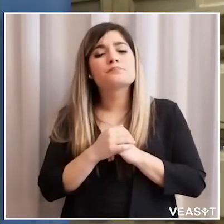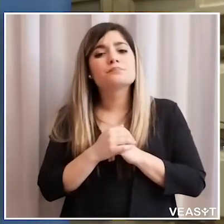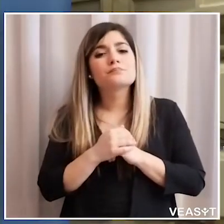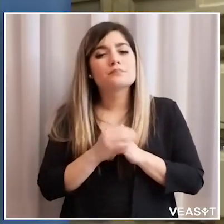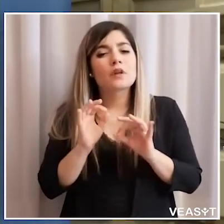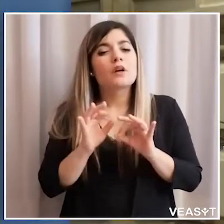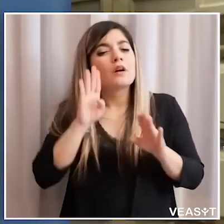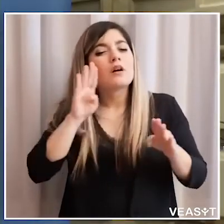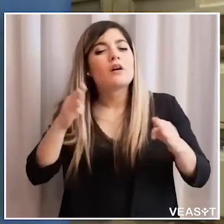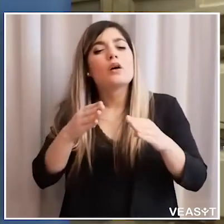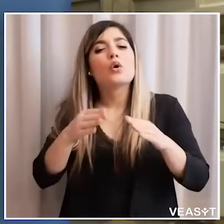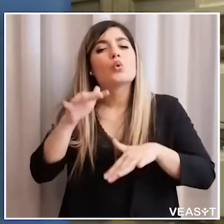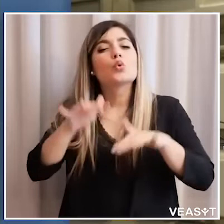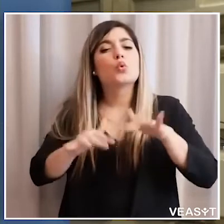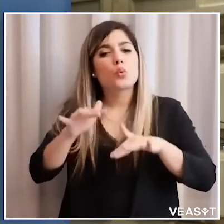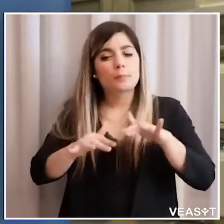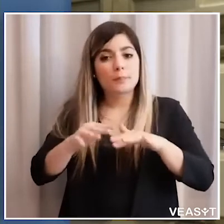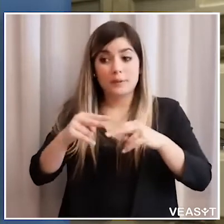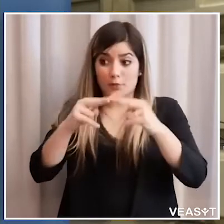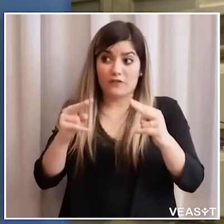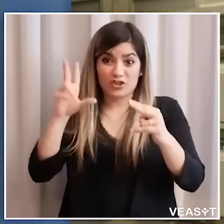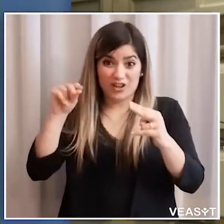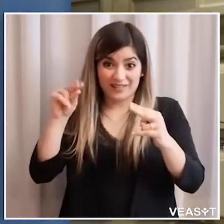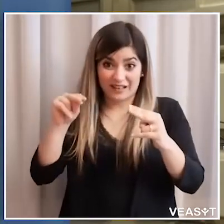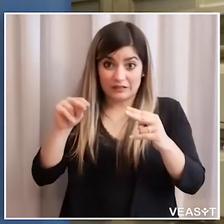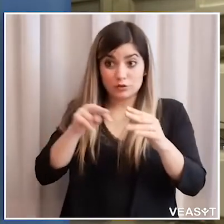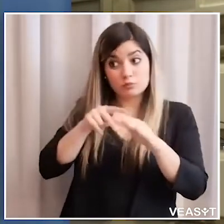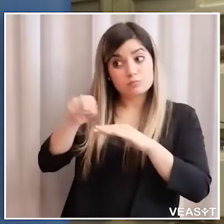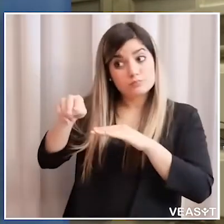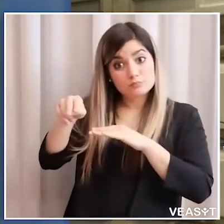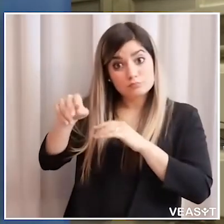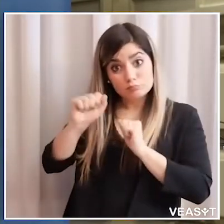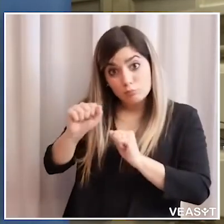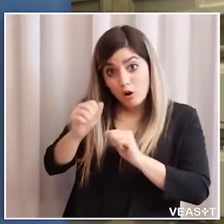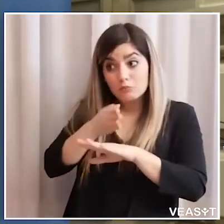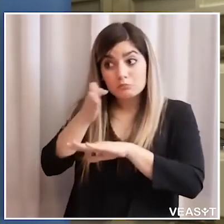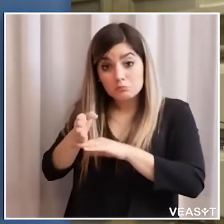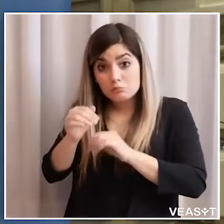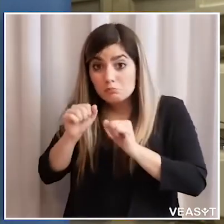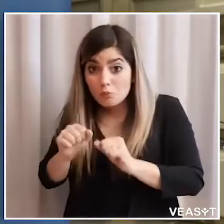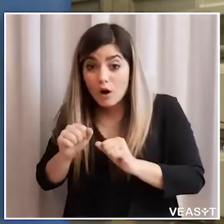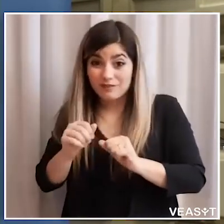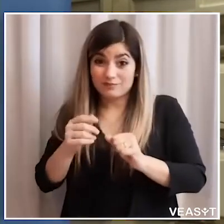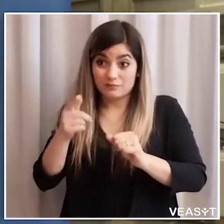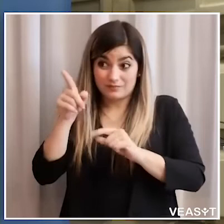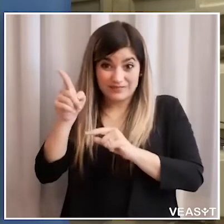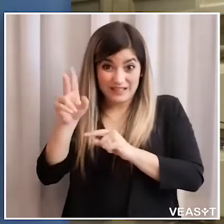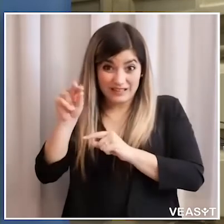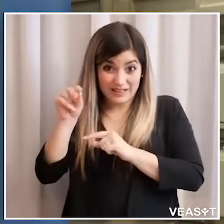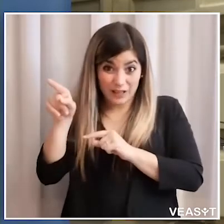riferisce sostanzialmente dei dubbi sulla possibilità di recarsi nella vicina provincia di Trento dove tra l'altro viene ancora utilizzata l